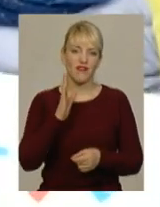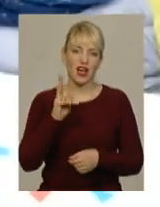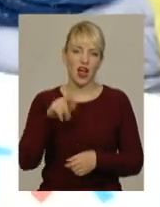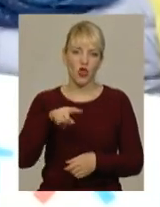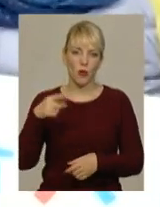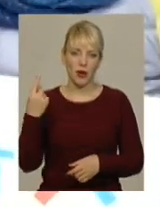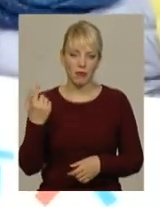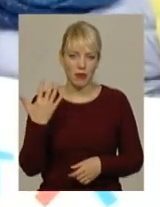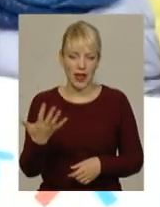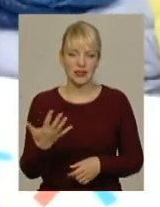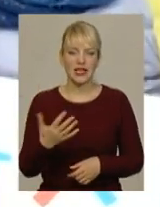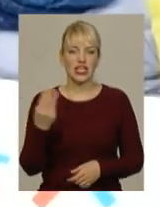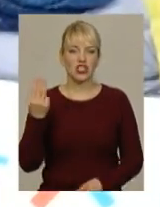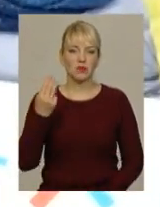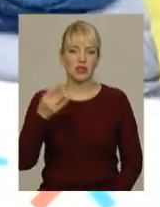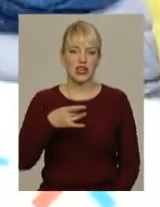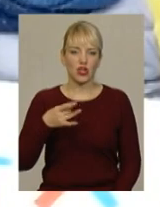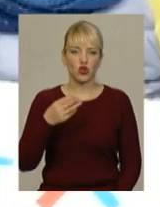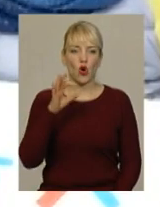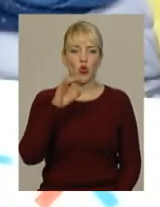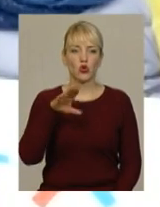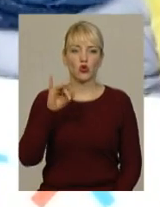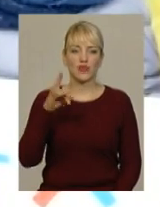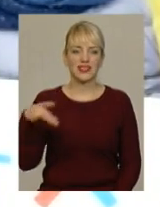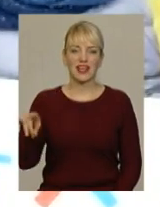Шепетівського району та Острозького району.